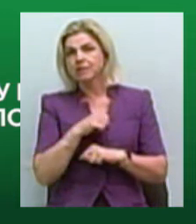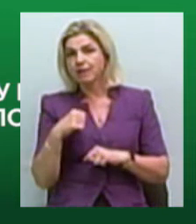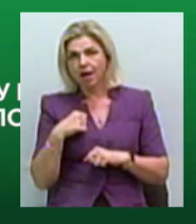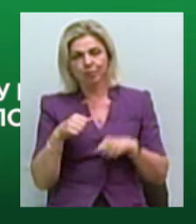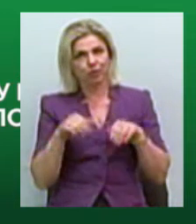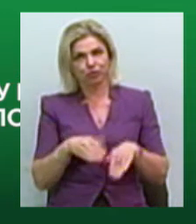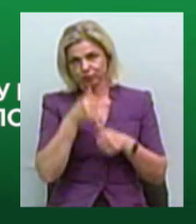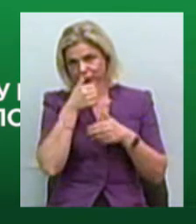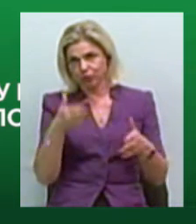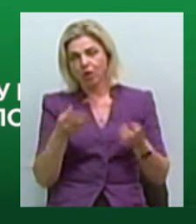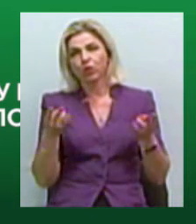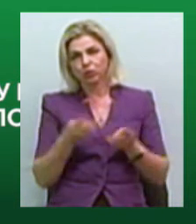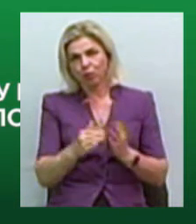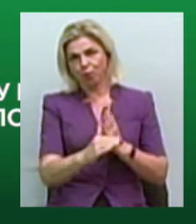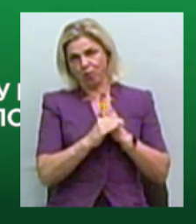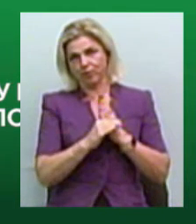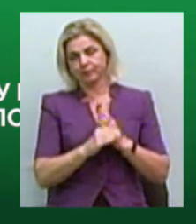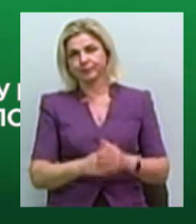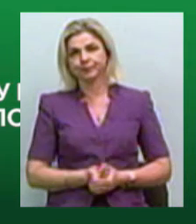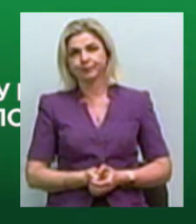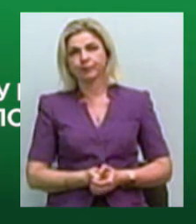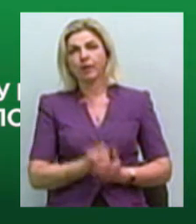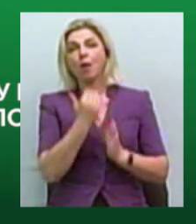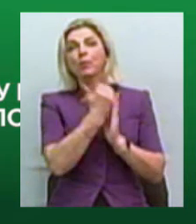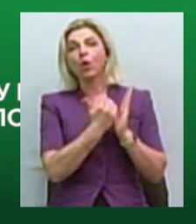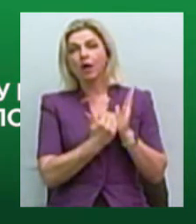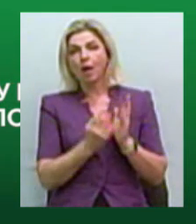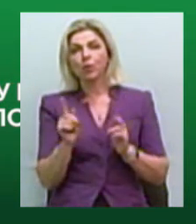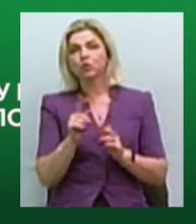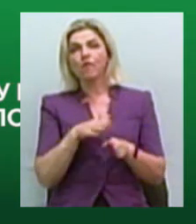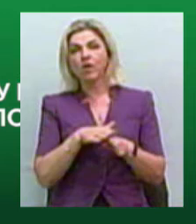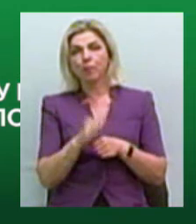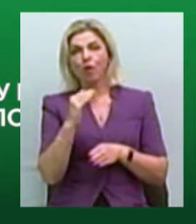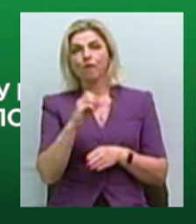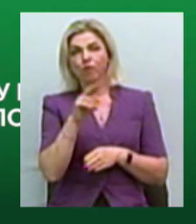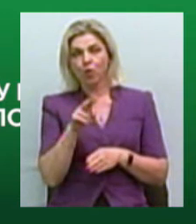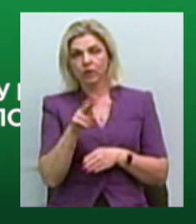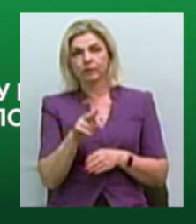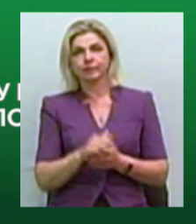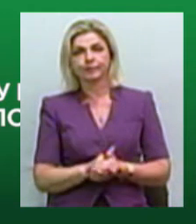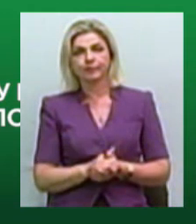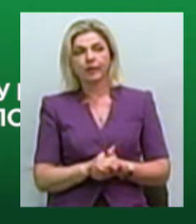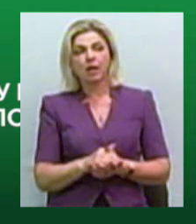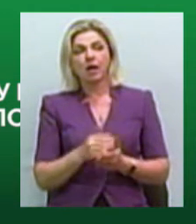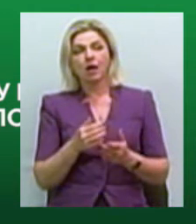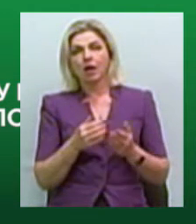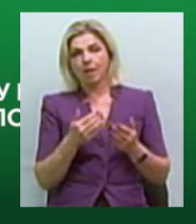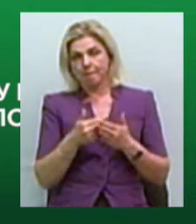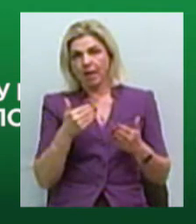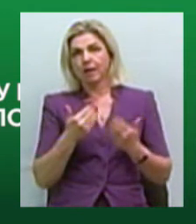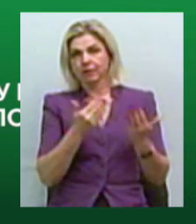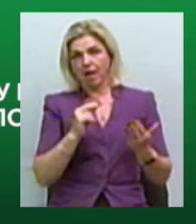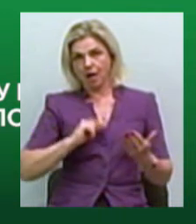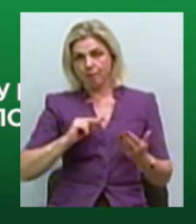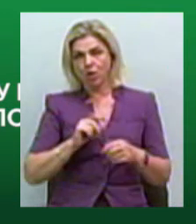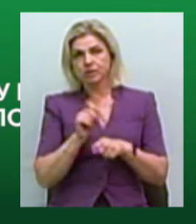тому потрібно звертатися за допомогою. В рамках проєкту, який реалізує фонд ООН у галузі народу населення, переді мною ставиться завдання